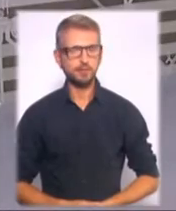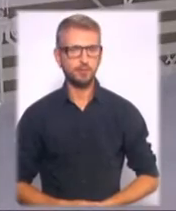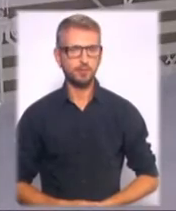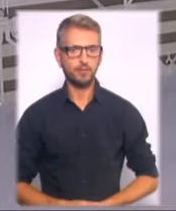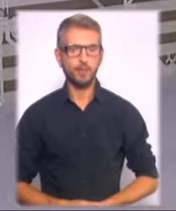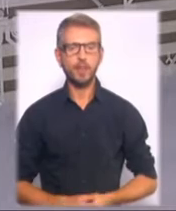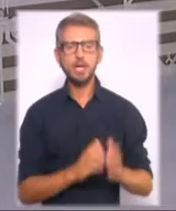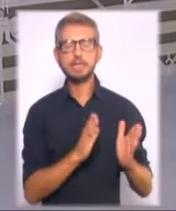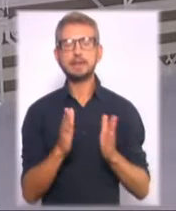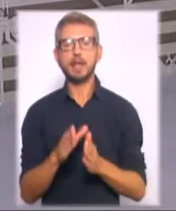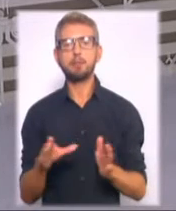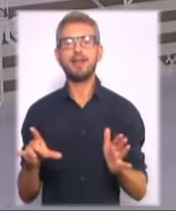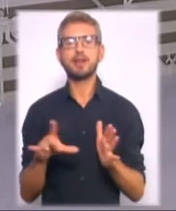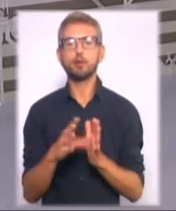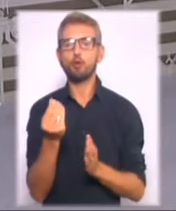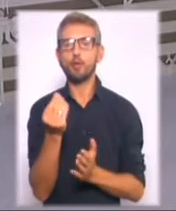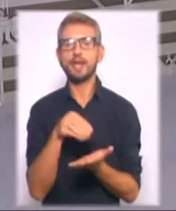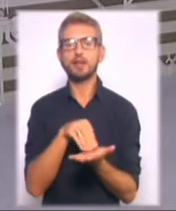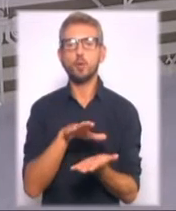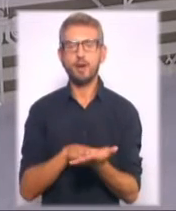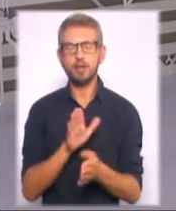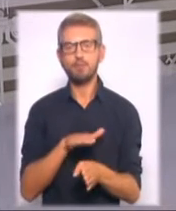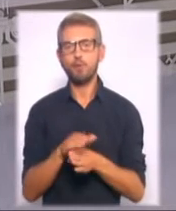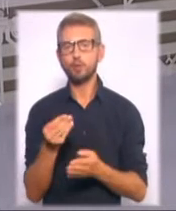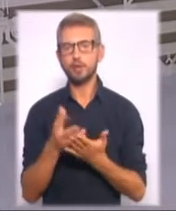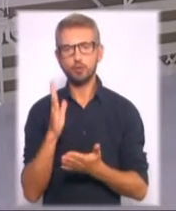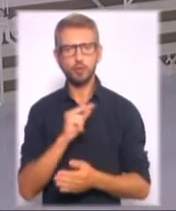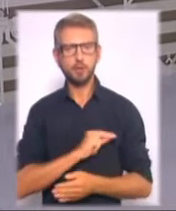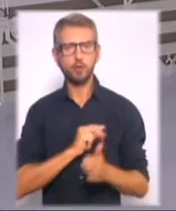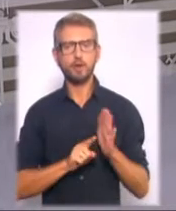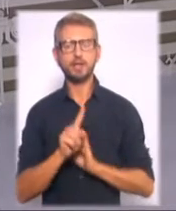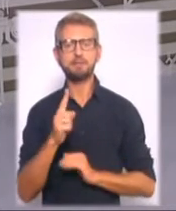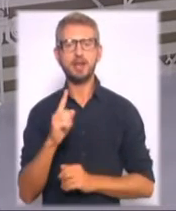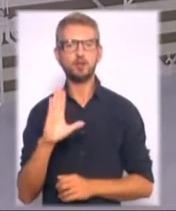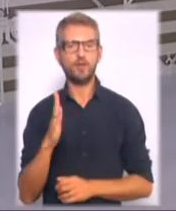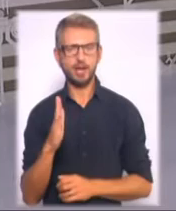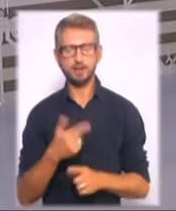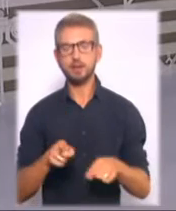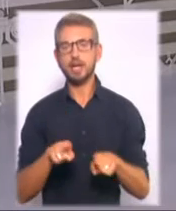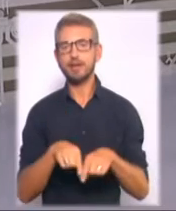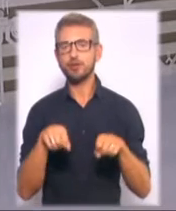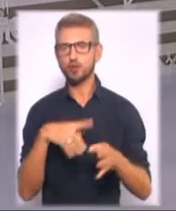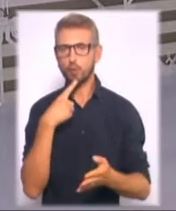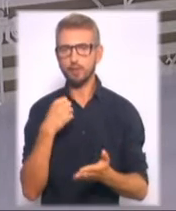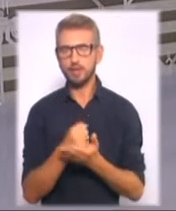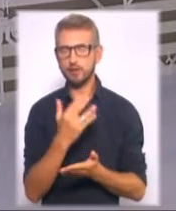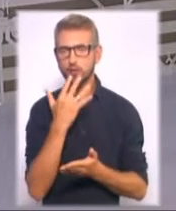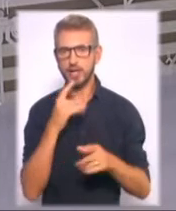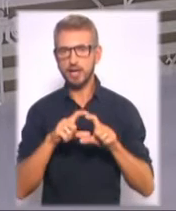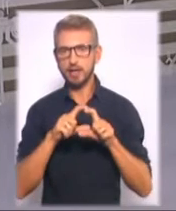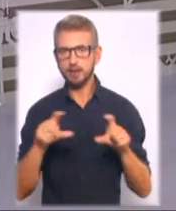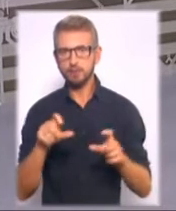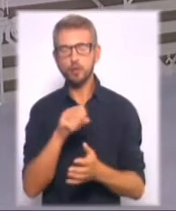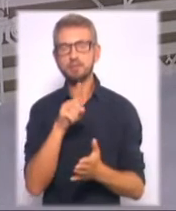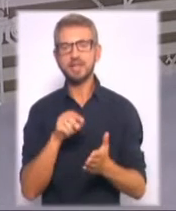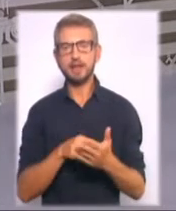Система електронного декларування повноцінно запрацює з 1 вересня. Таке рішення ухвалило Національне агентство з питань запобігання